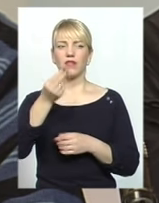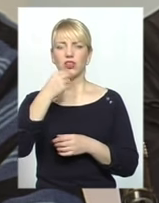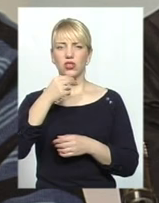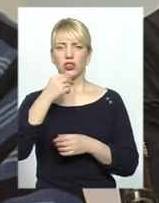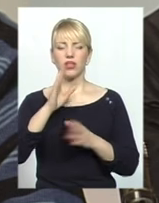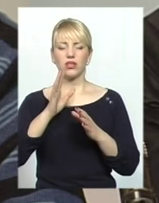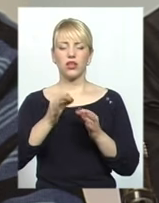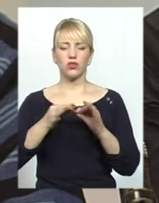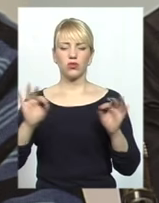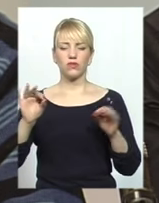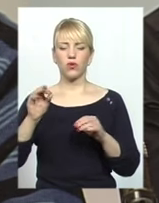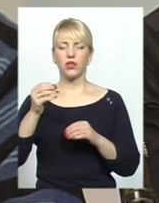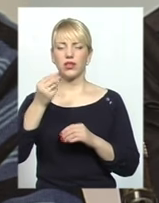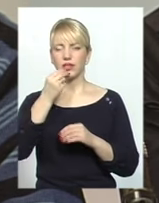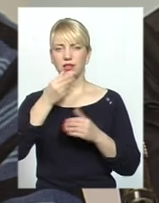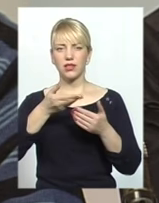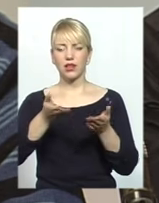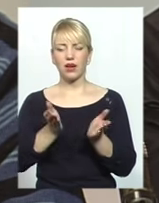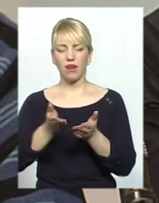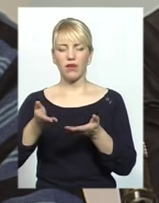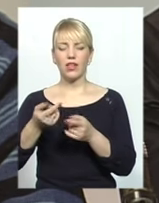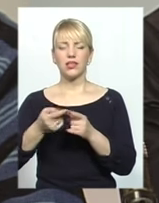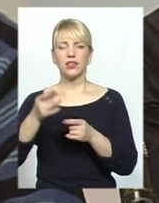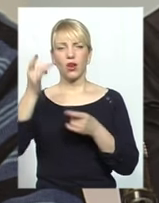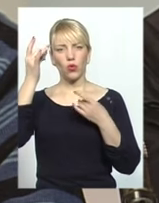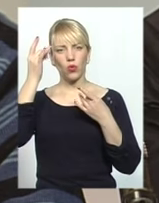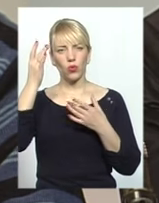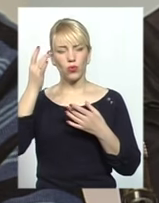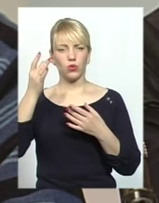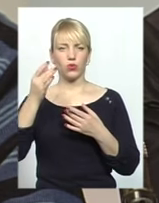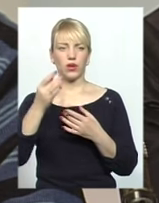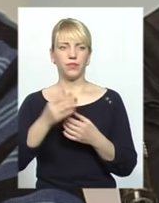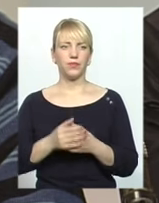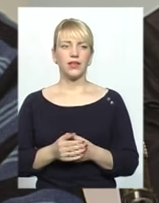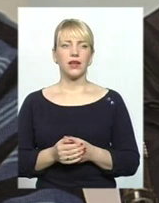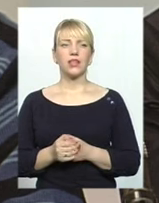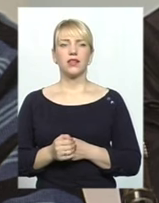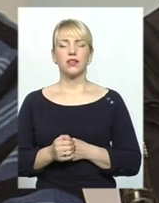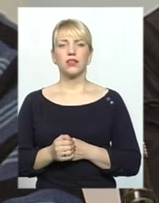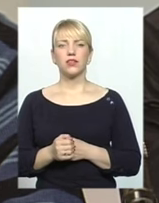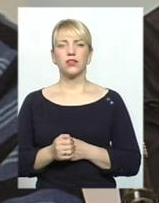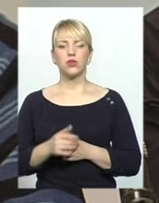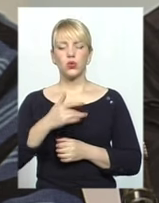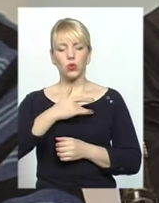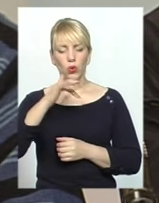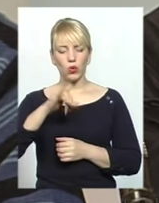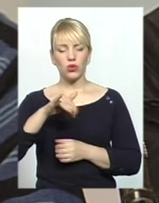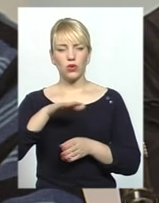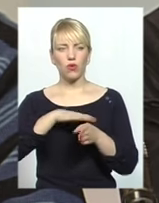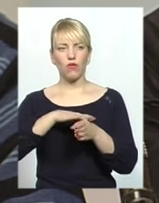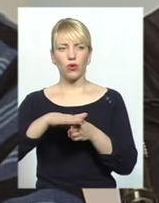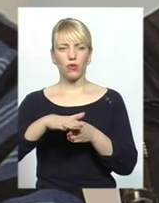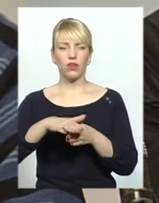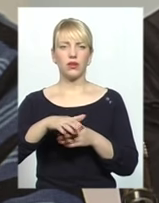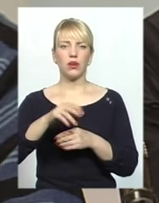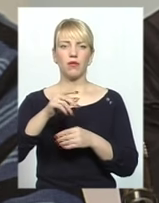страви. Це є культура у виконанні, не культура, а це є строгість у виконанні повелінь